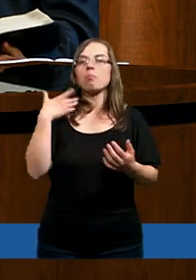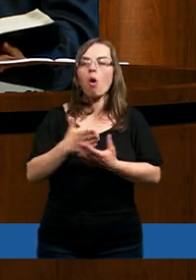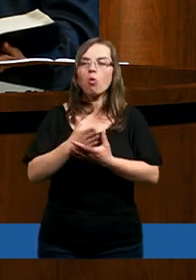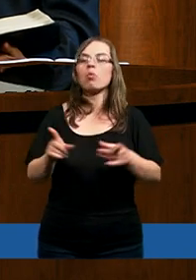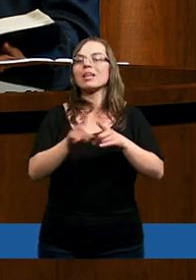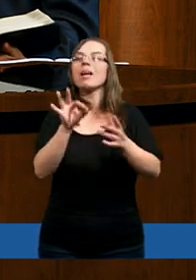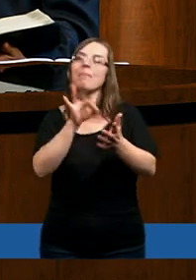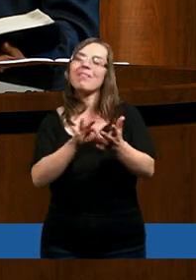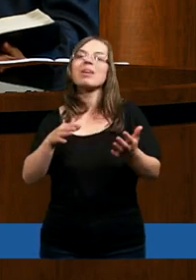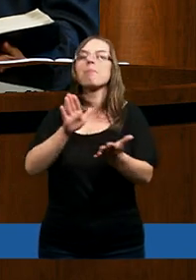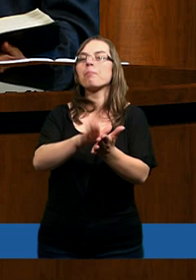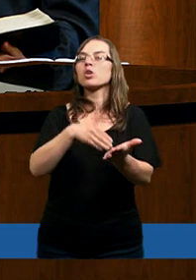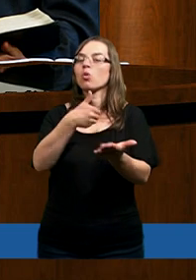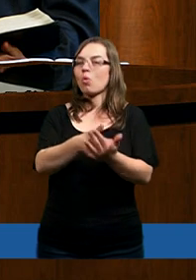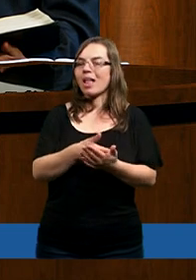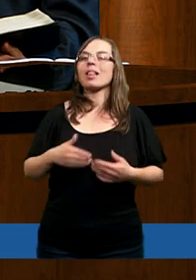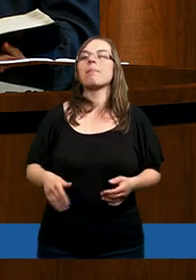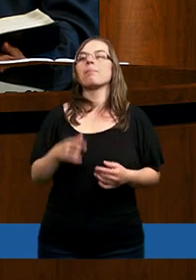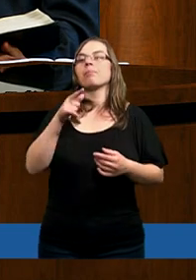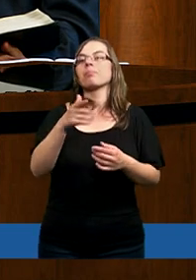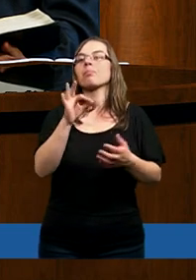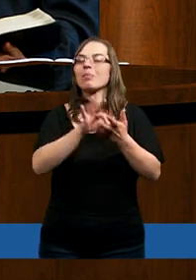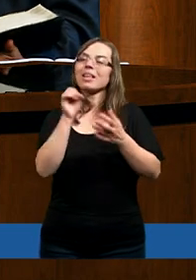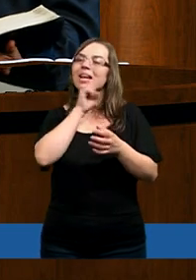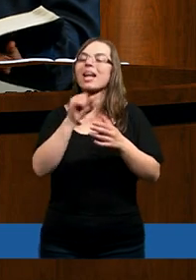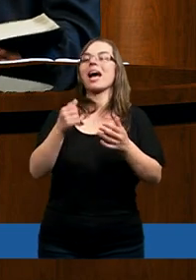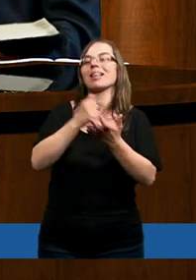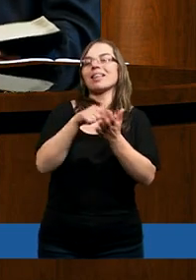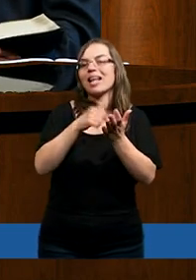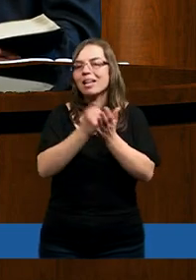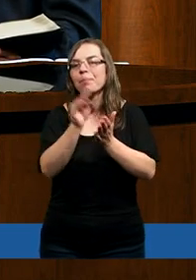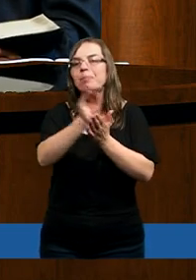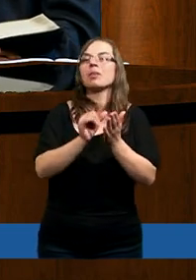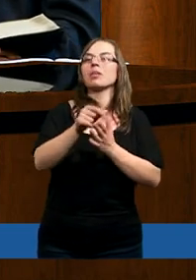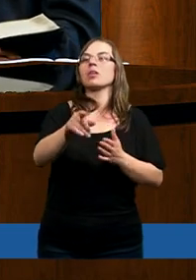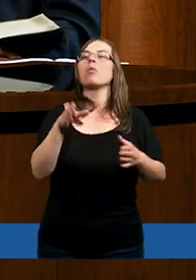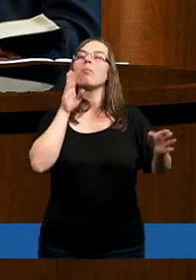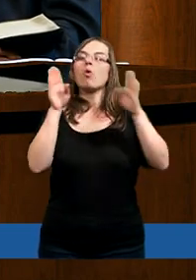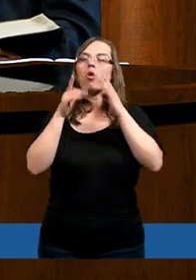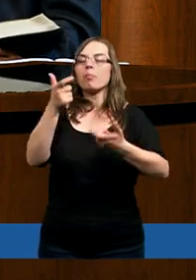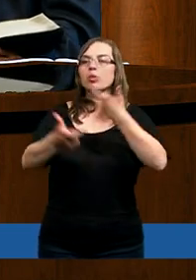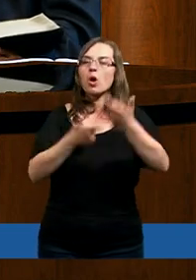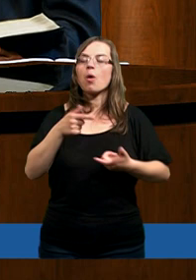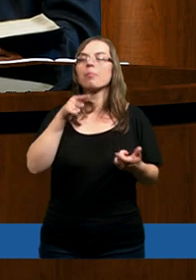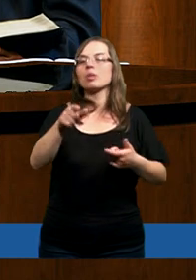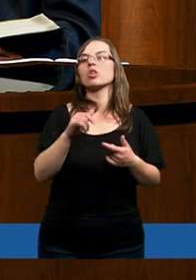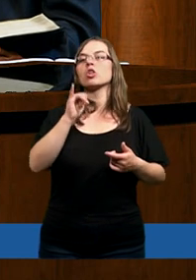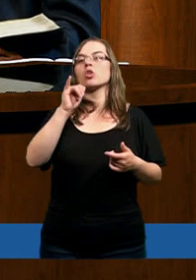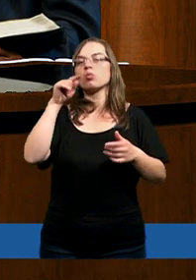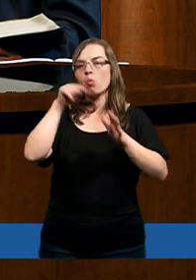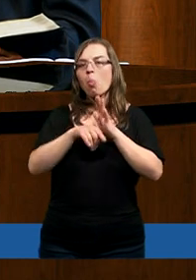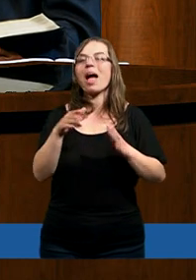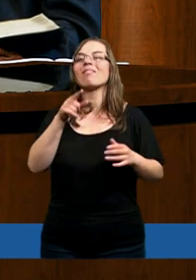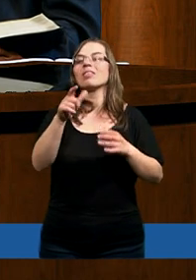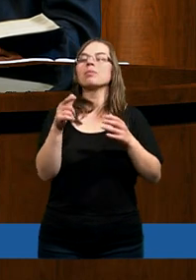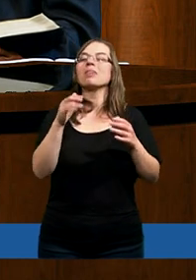posługuje się też pewnymi przykładami. Nawiązuje do Starego Testamentu. Zresztą podobnie robi to Juda w